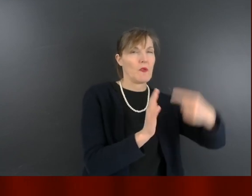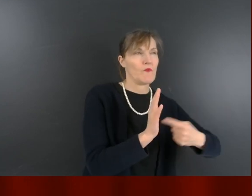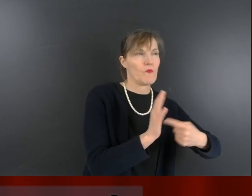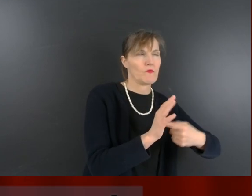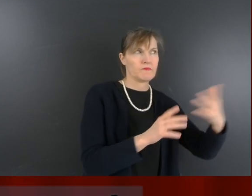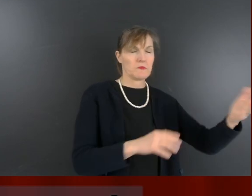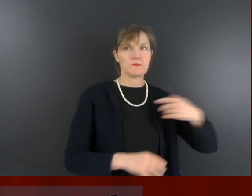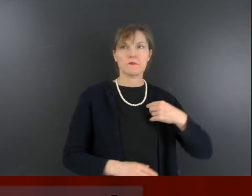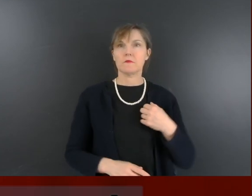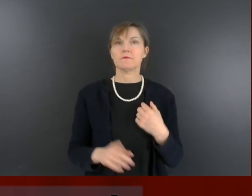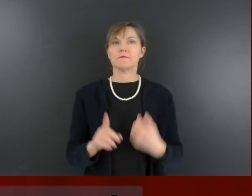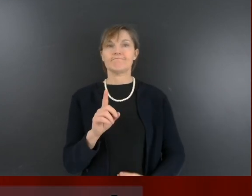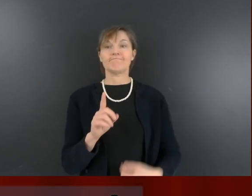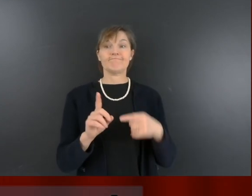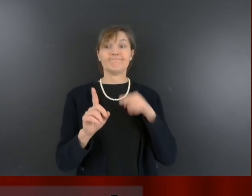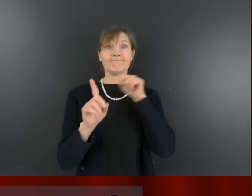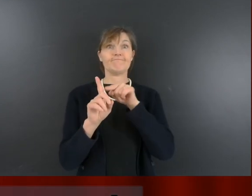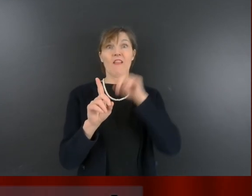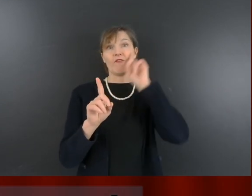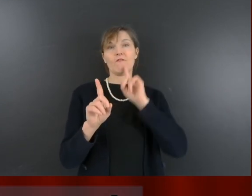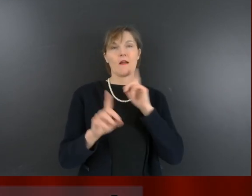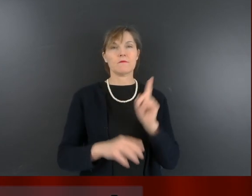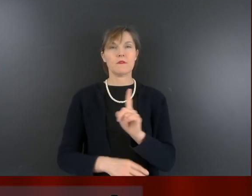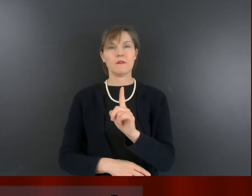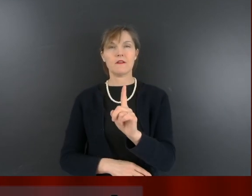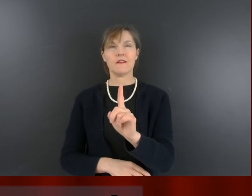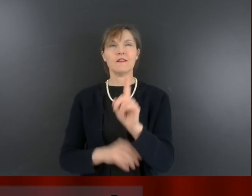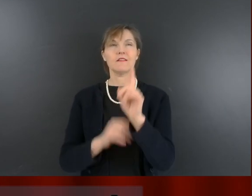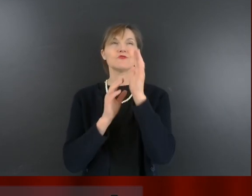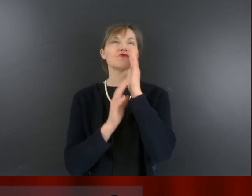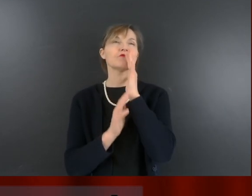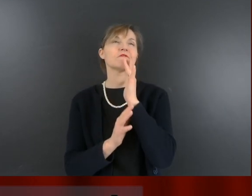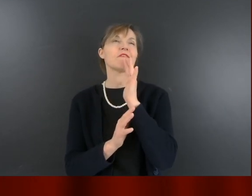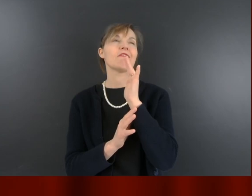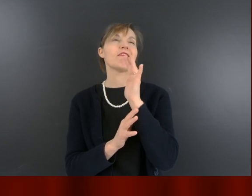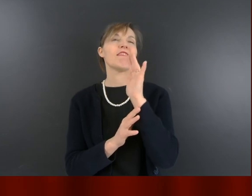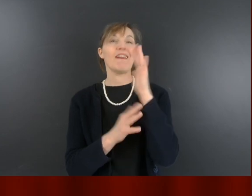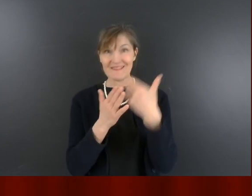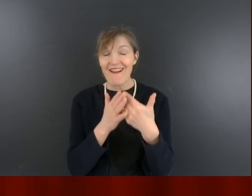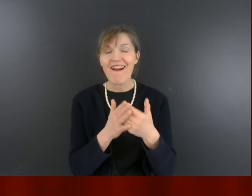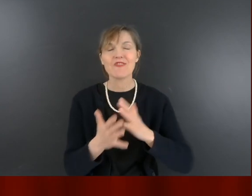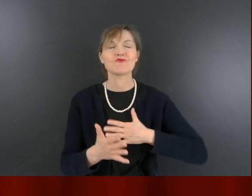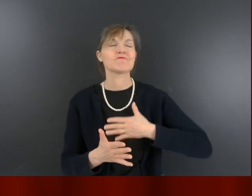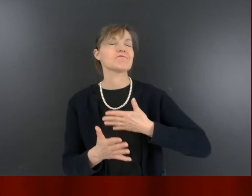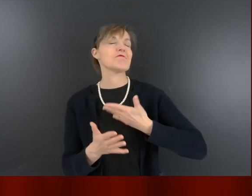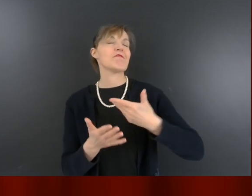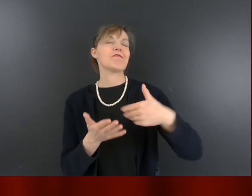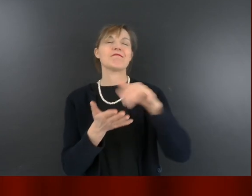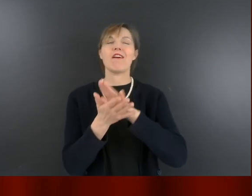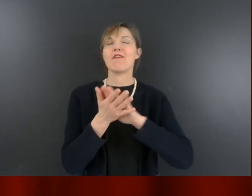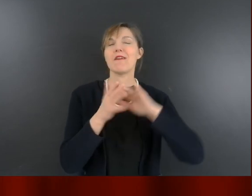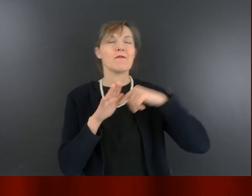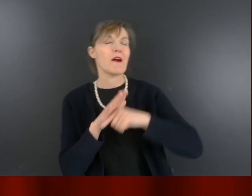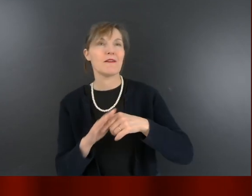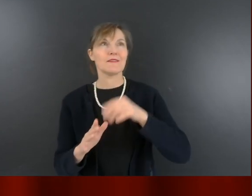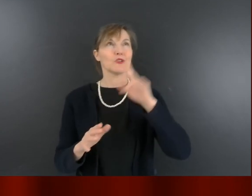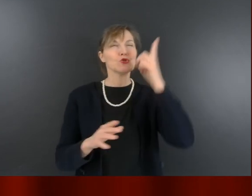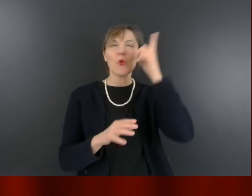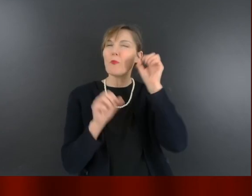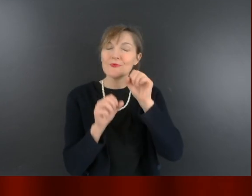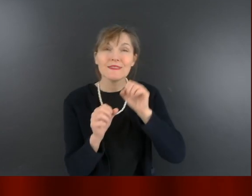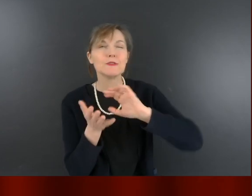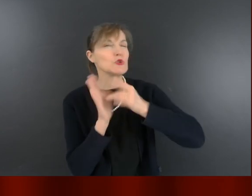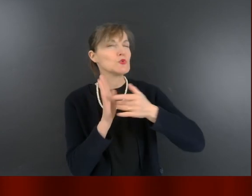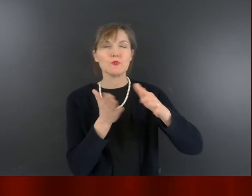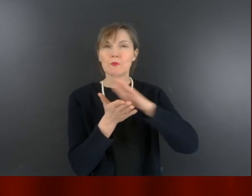Alors elle s'avança et chanta « Miséricorde insondable, Dieu peut-il tout pardonner